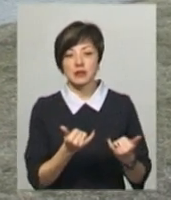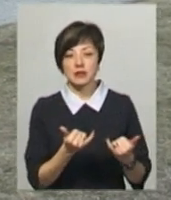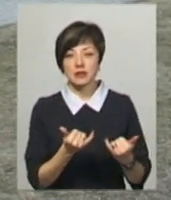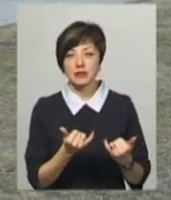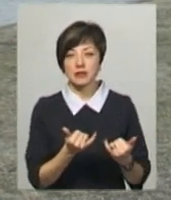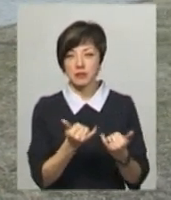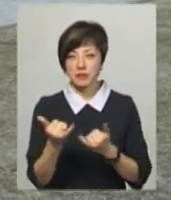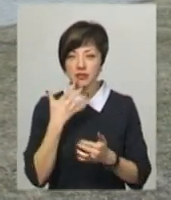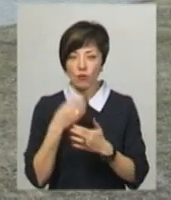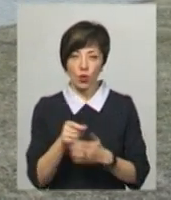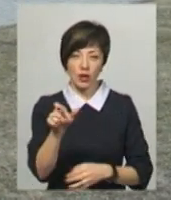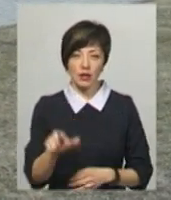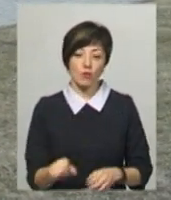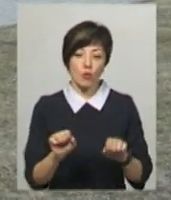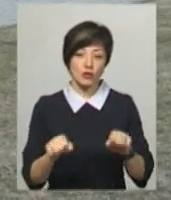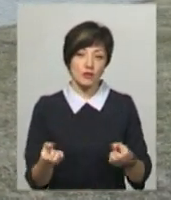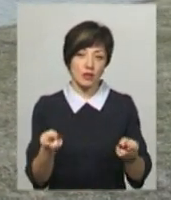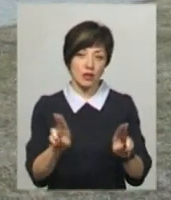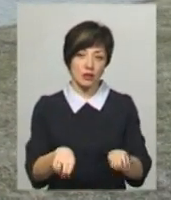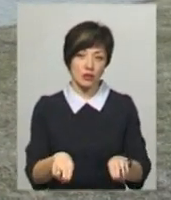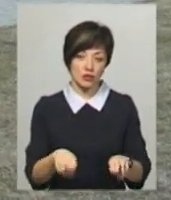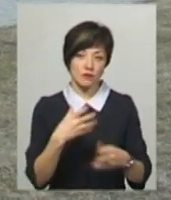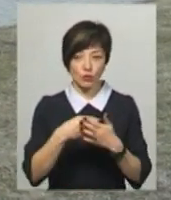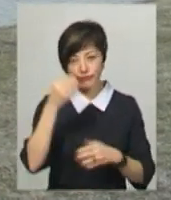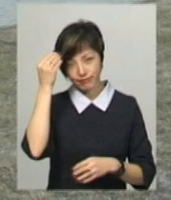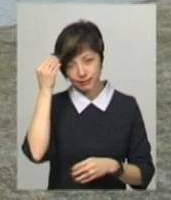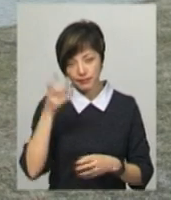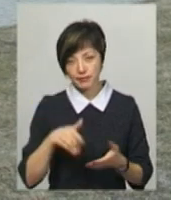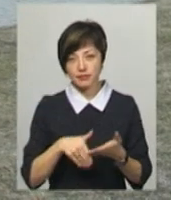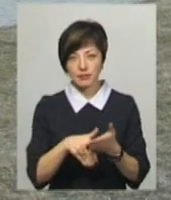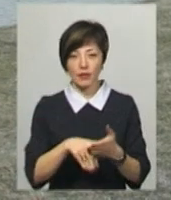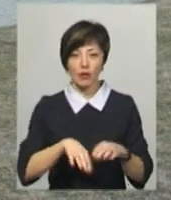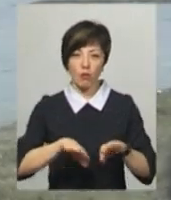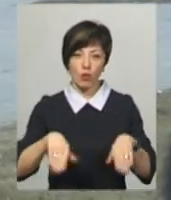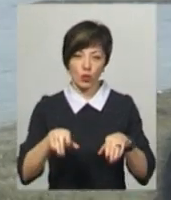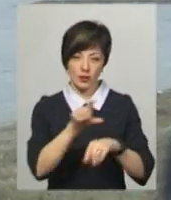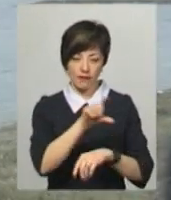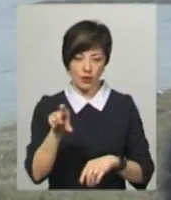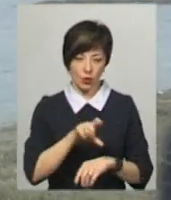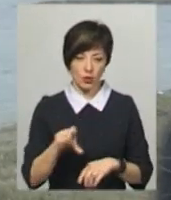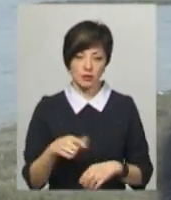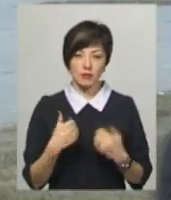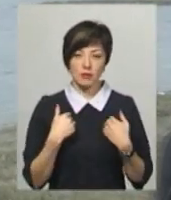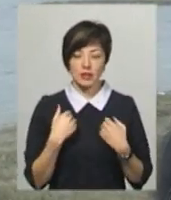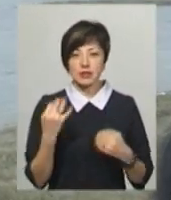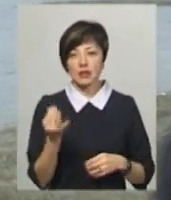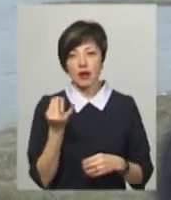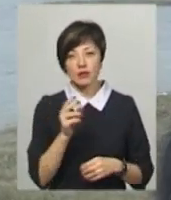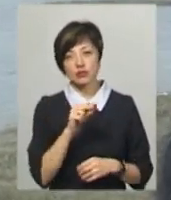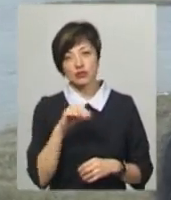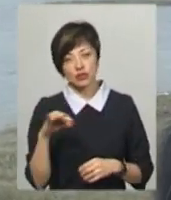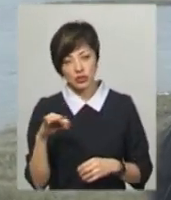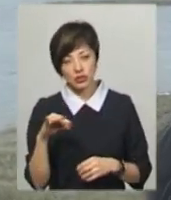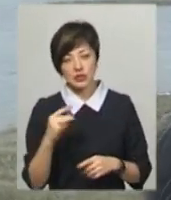клієнта можливістю залишити свою власну суб'єктивну думку за допомогою порожних віконниць. Мені «Достики» цікаво, чи